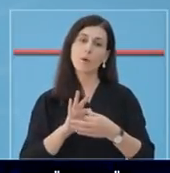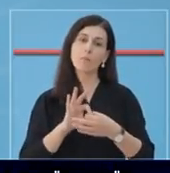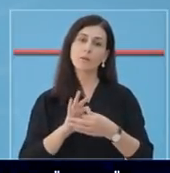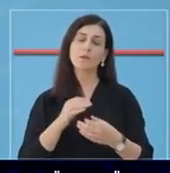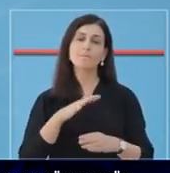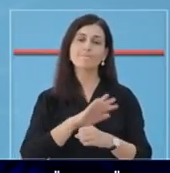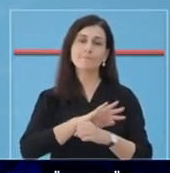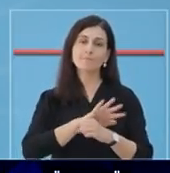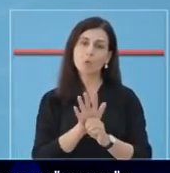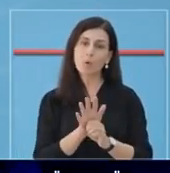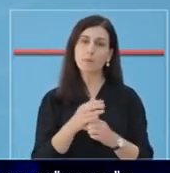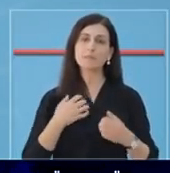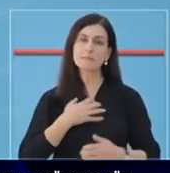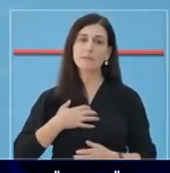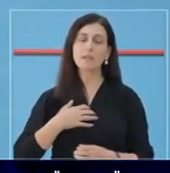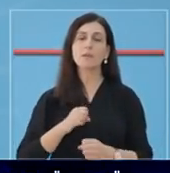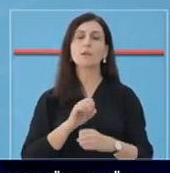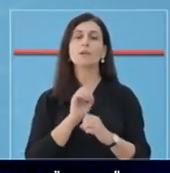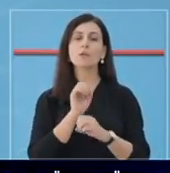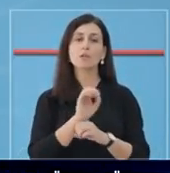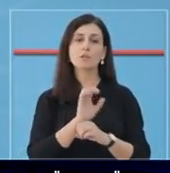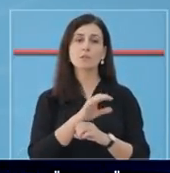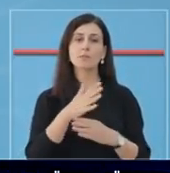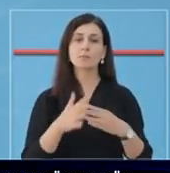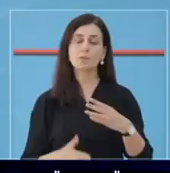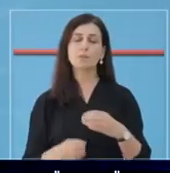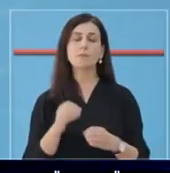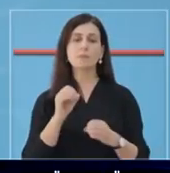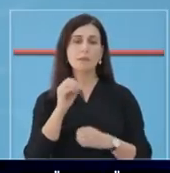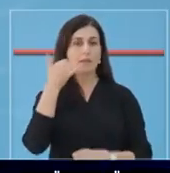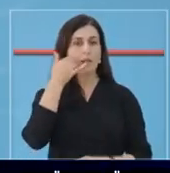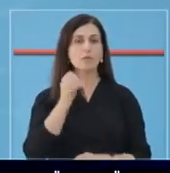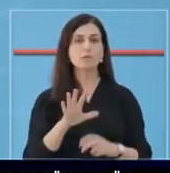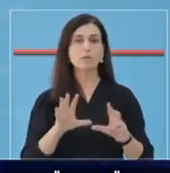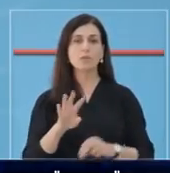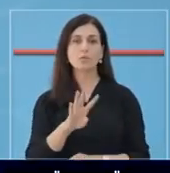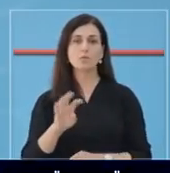mos i neglizhoni, telefononi nëmrin e gjelbër 0800 20 20.